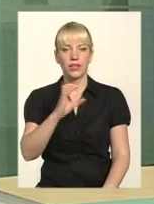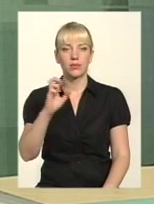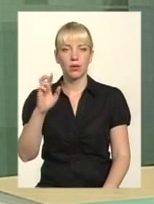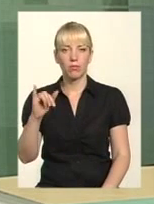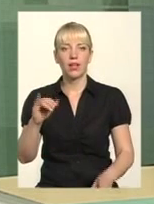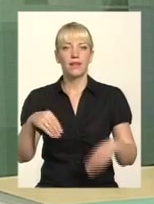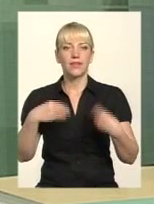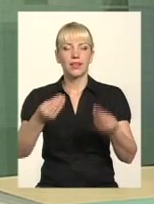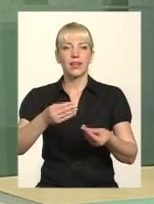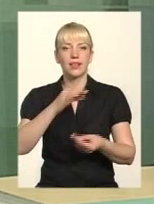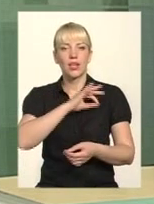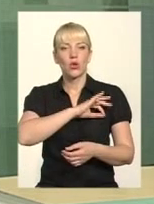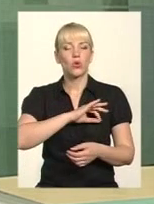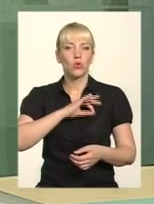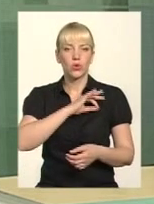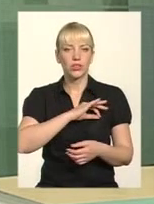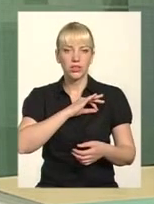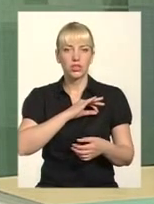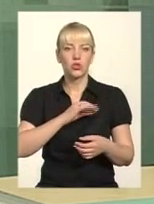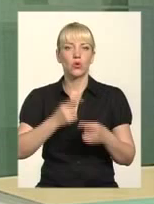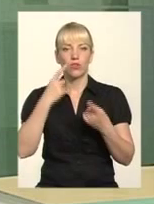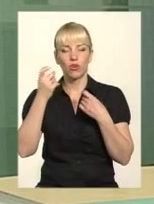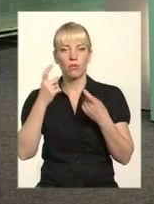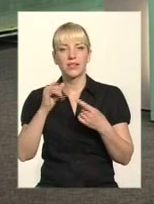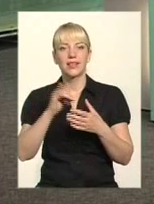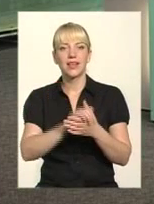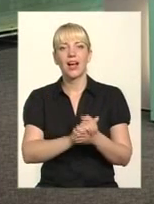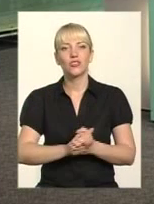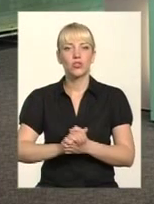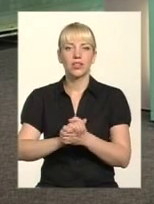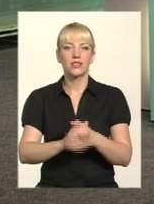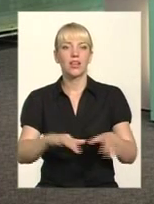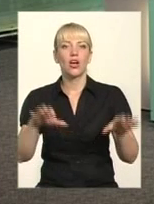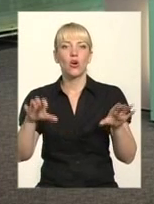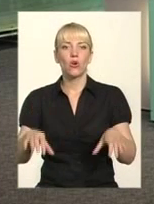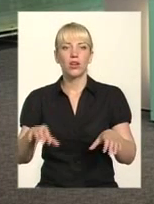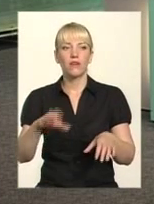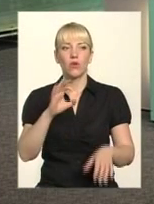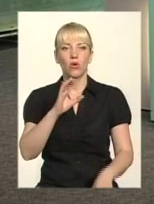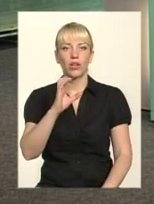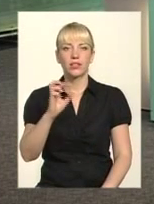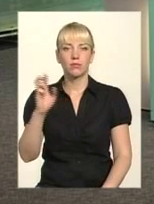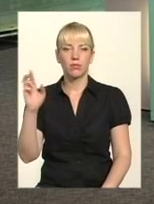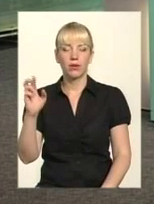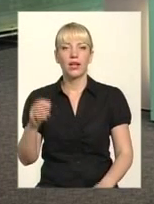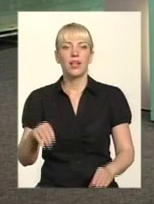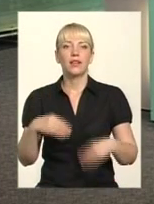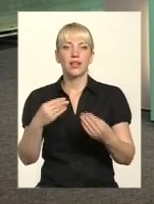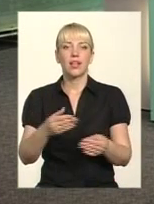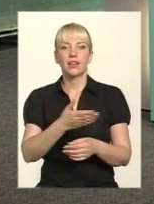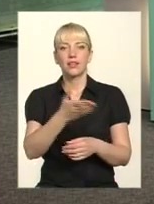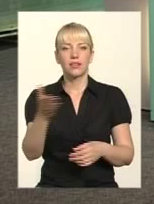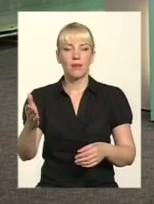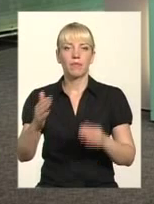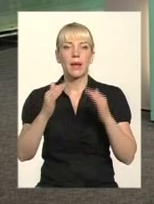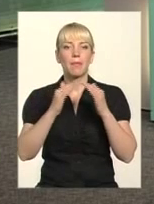інформацію. Тим більше, асоціація голів ОСББ так само, ми надали їм приміщення, вони надають консультації,